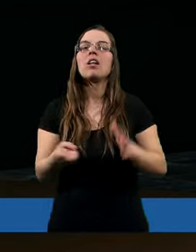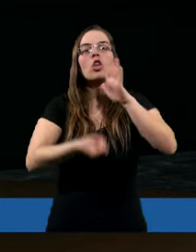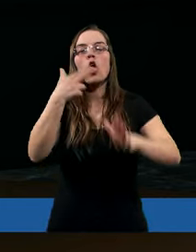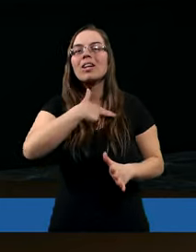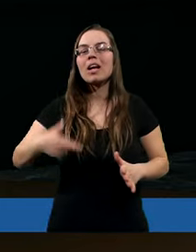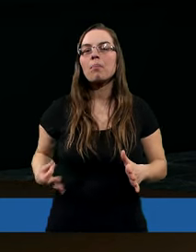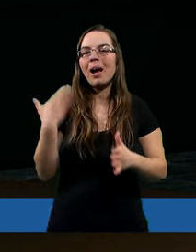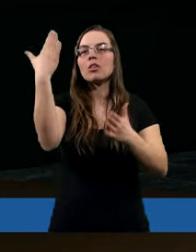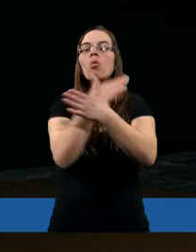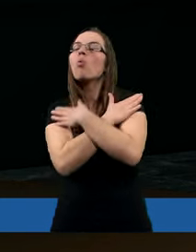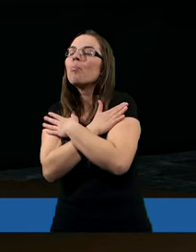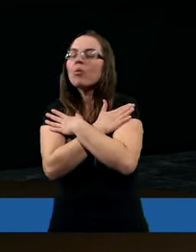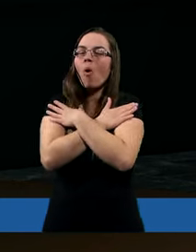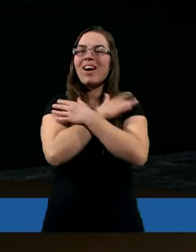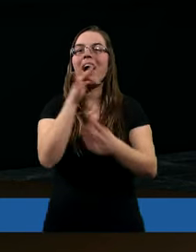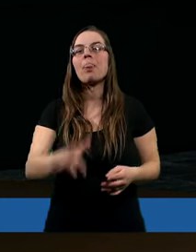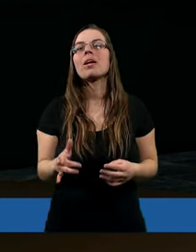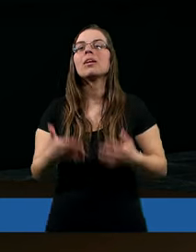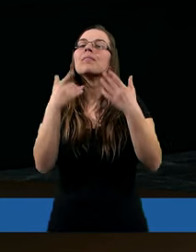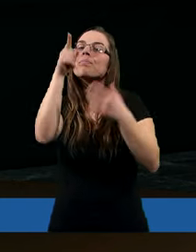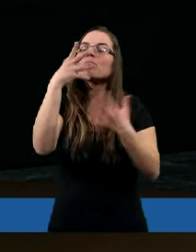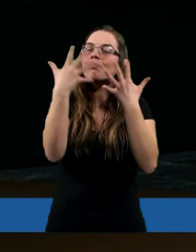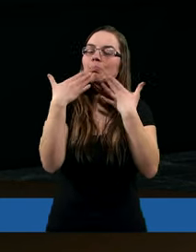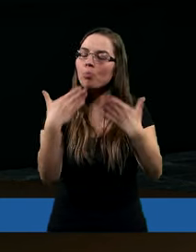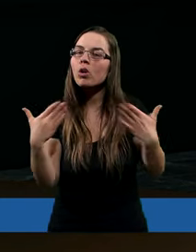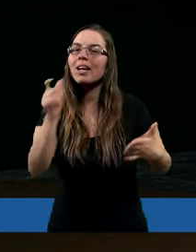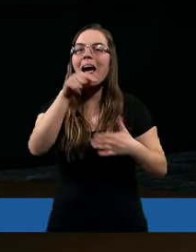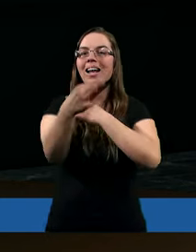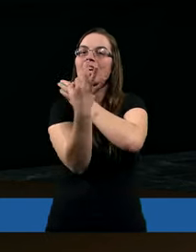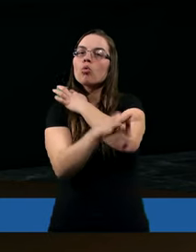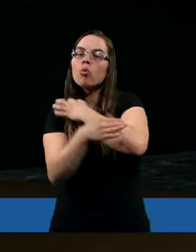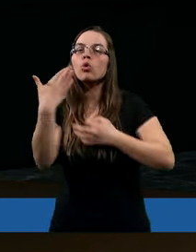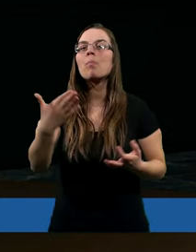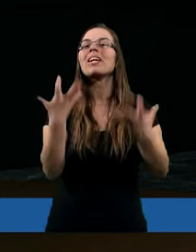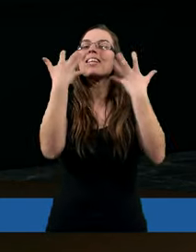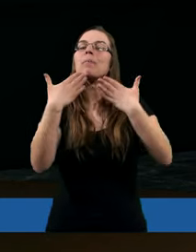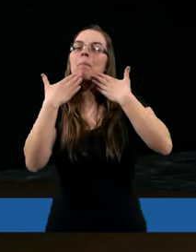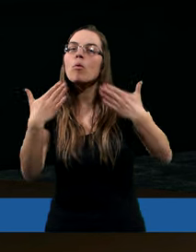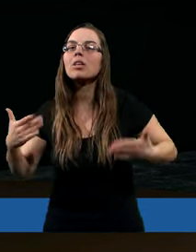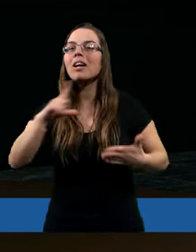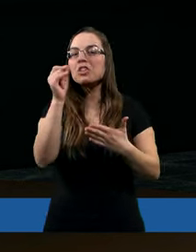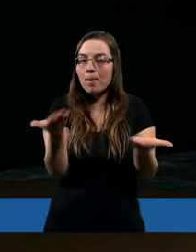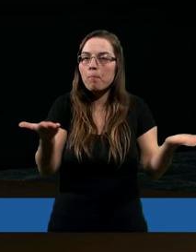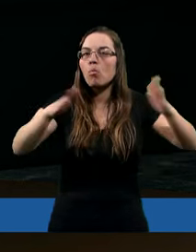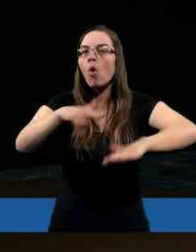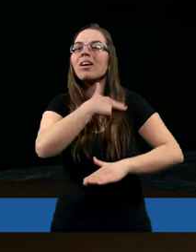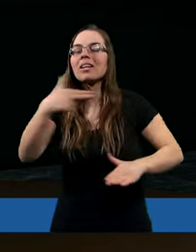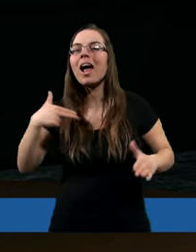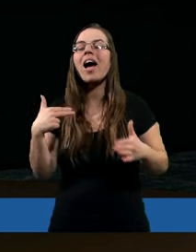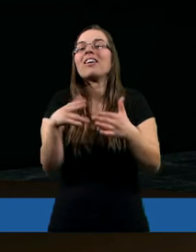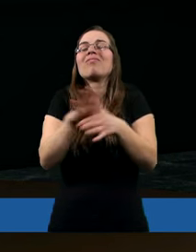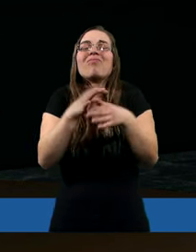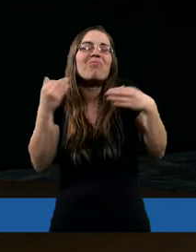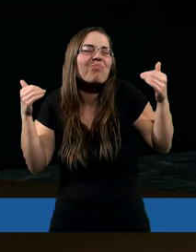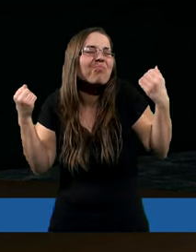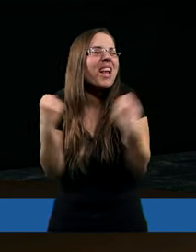Drogi nasz Panie umiłowany, chcemy Tobie podziękować za to studium. Chcemy Tobie podziękować za to, że błogosławisz nas takimi